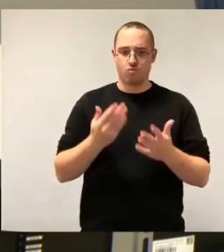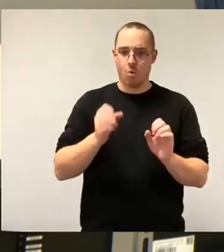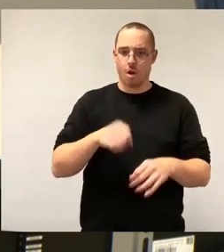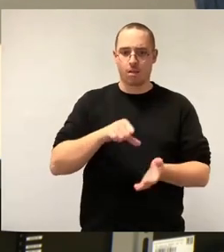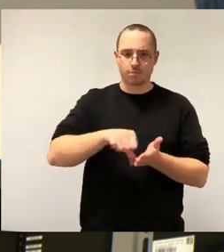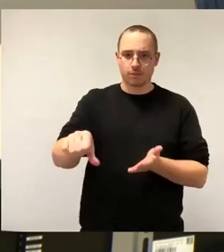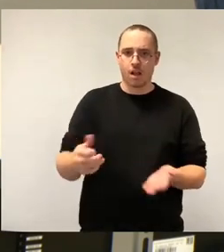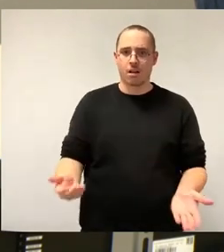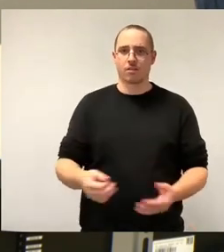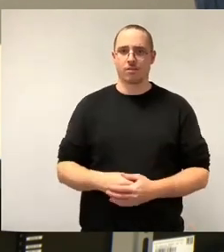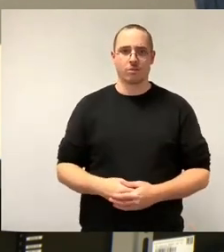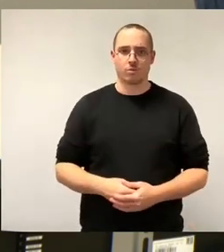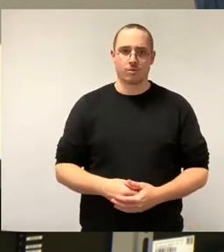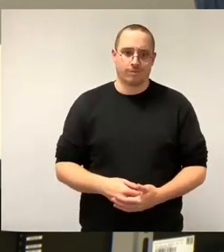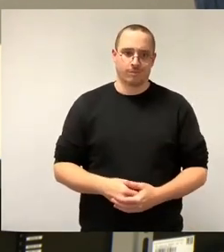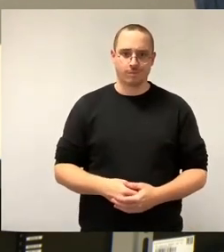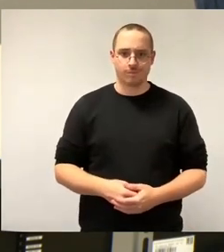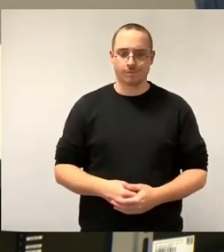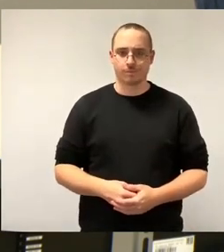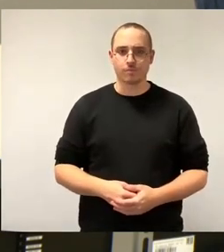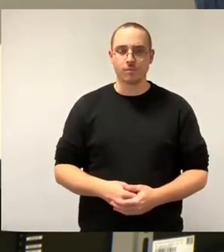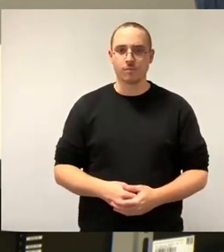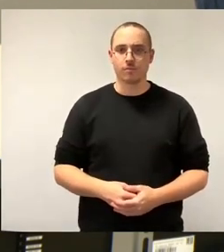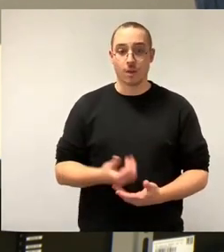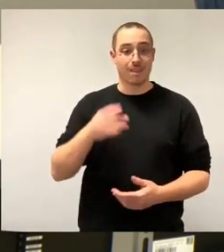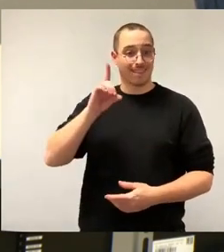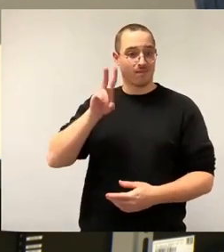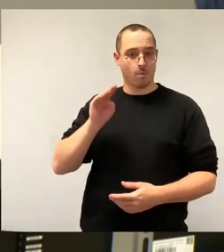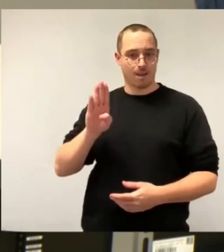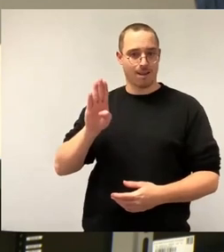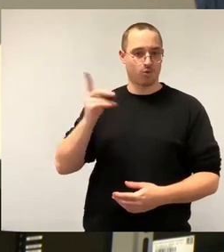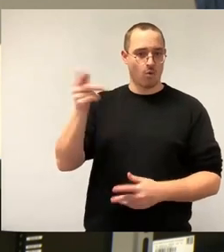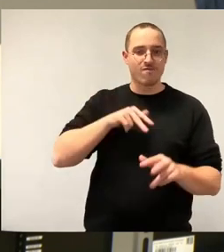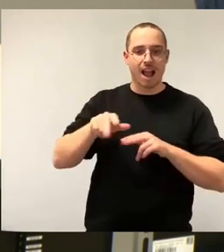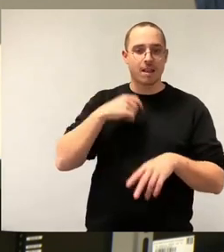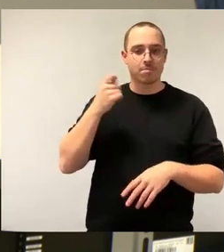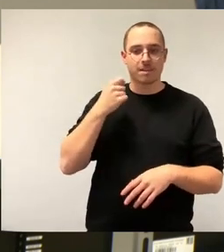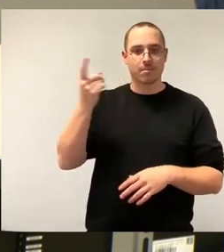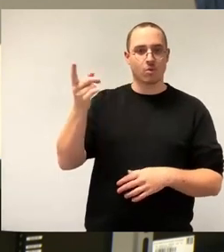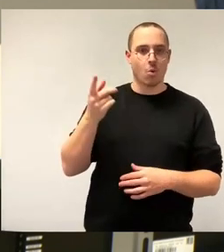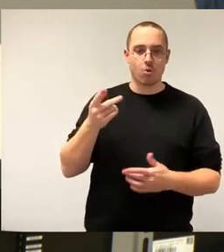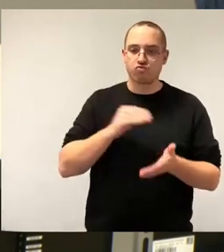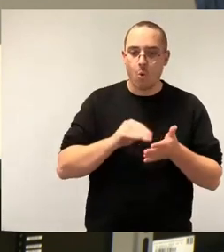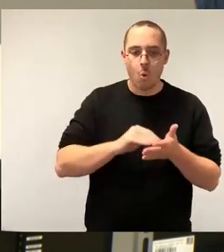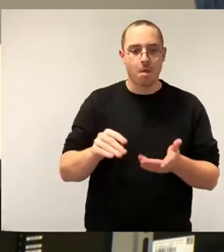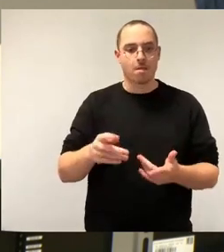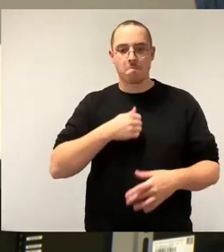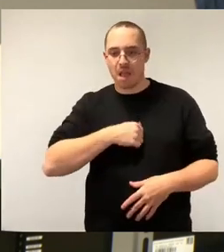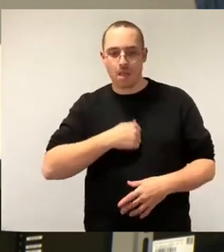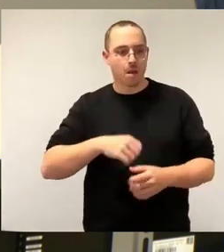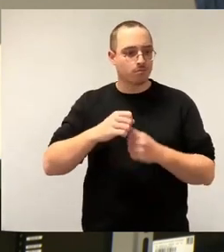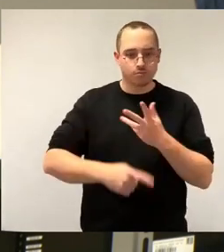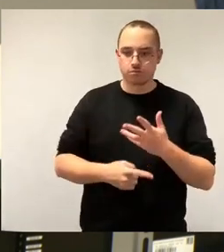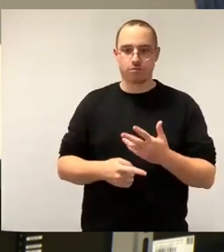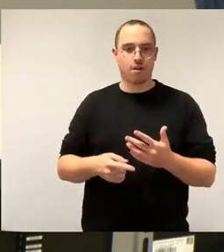defizit der Verkehrsbetriebe sehr wohl weiter schultern oder der Bäder. Wir müssten nicht darüber reden, ob man dort noch irgendein Bad vielleicht nicht